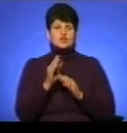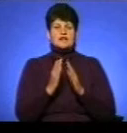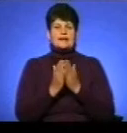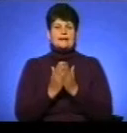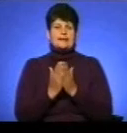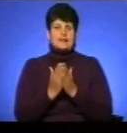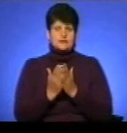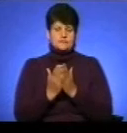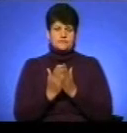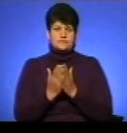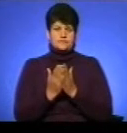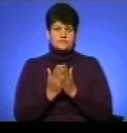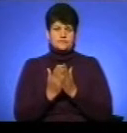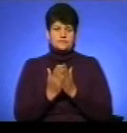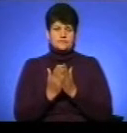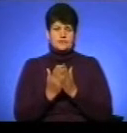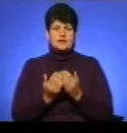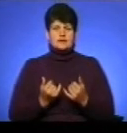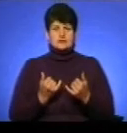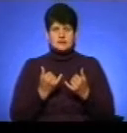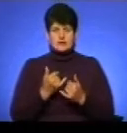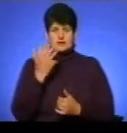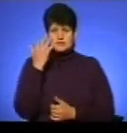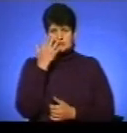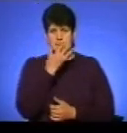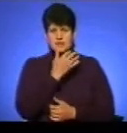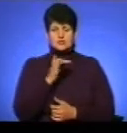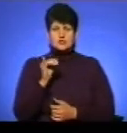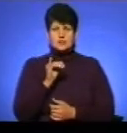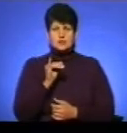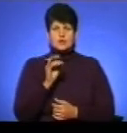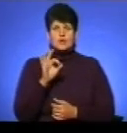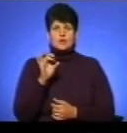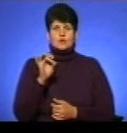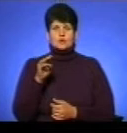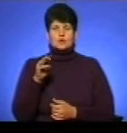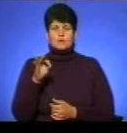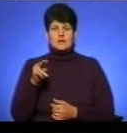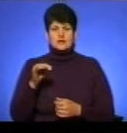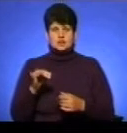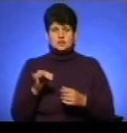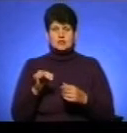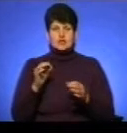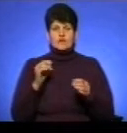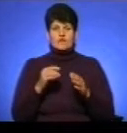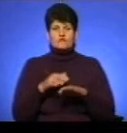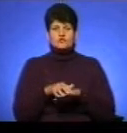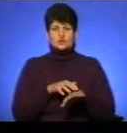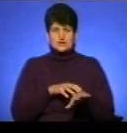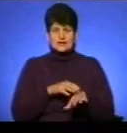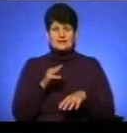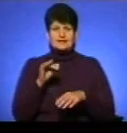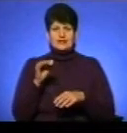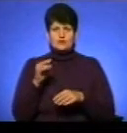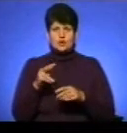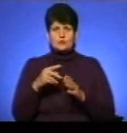для незрячих і ортопедичне взуття. Тифломагнітофони не утримуються